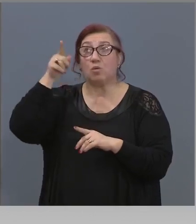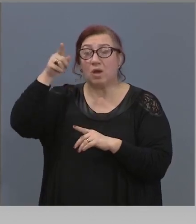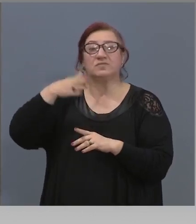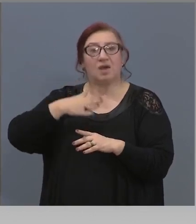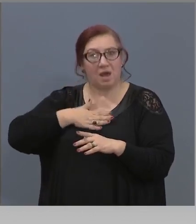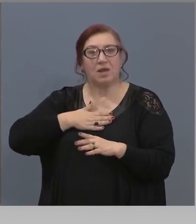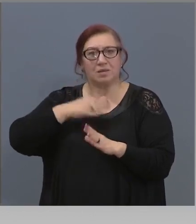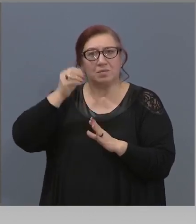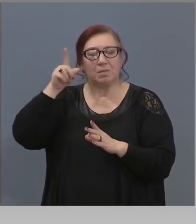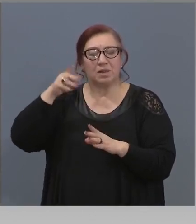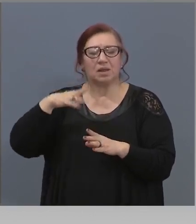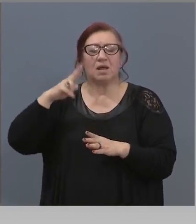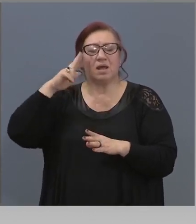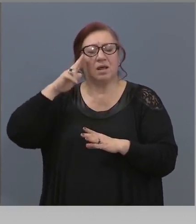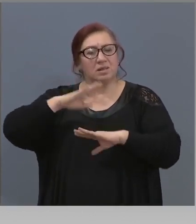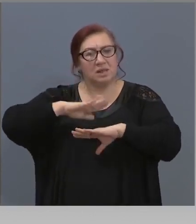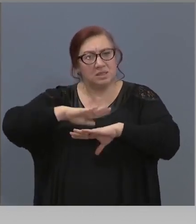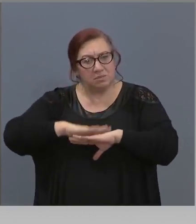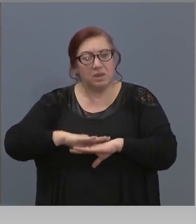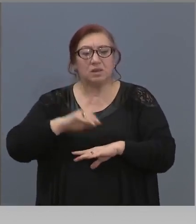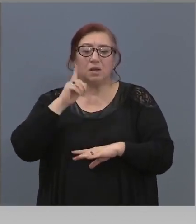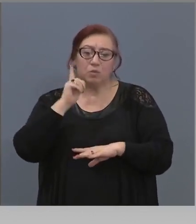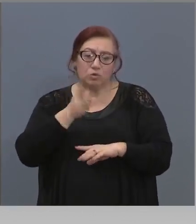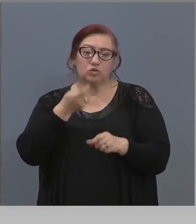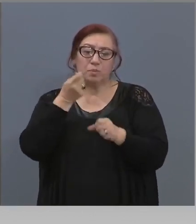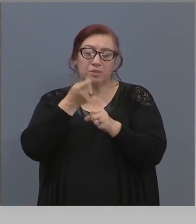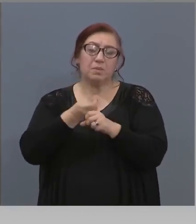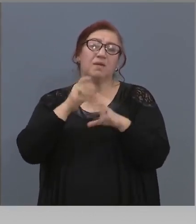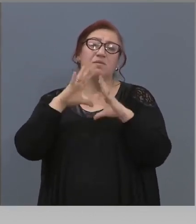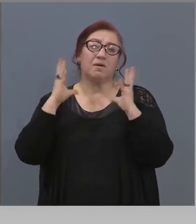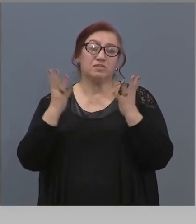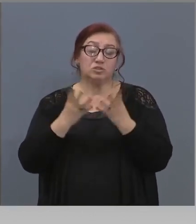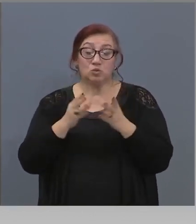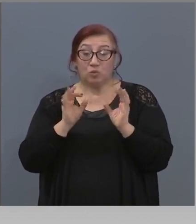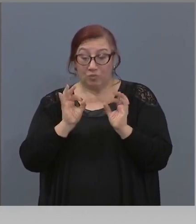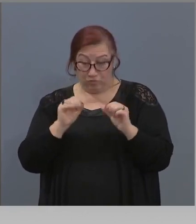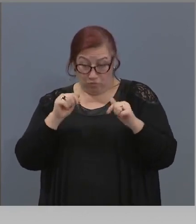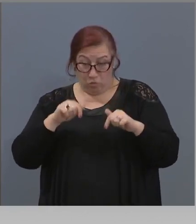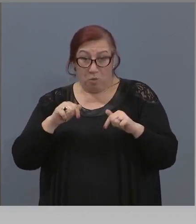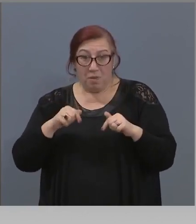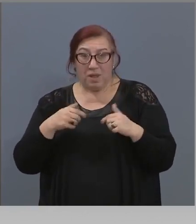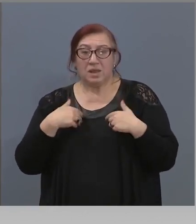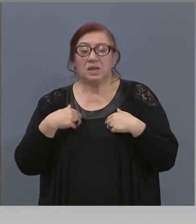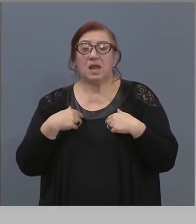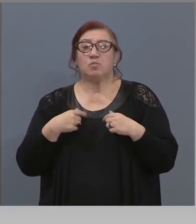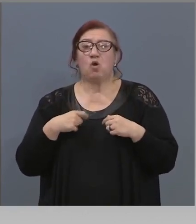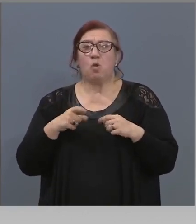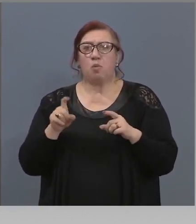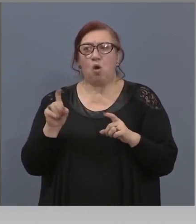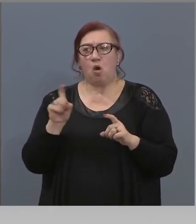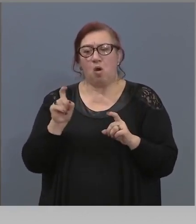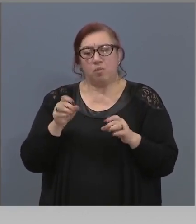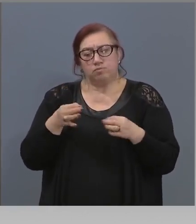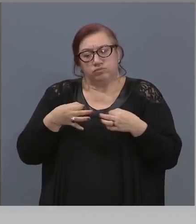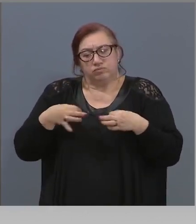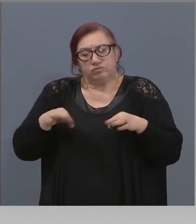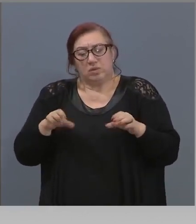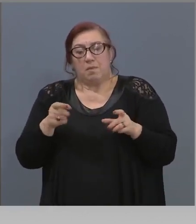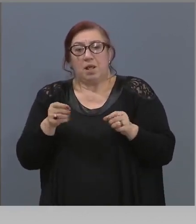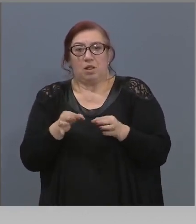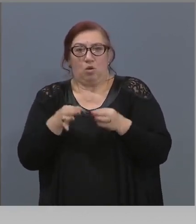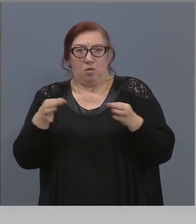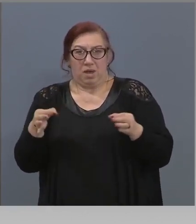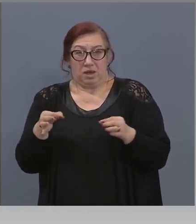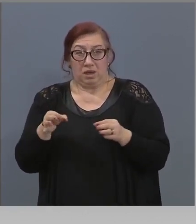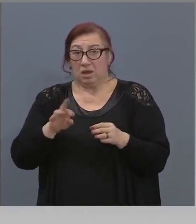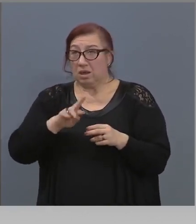С дисциплина можеме всичко. Ние в момента дори сме много по-разхлабени мерки отколкото